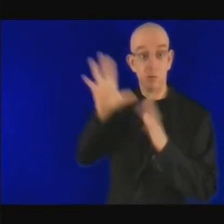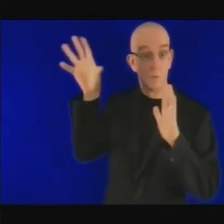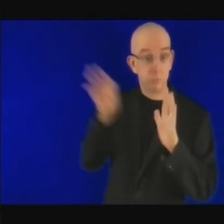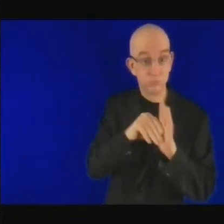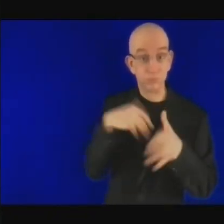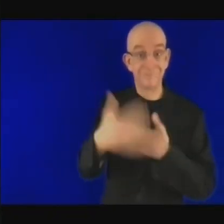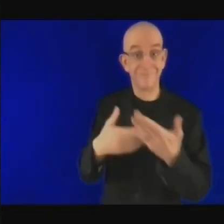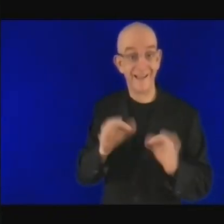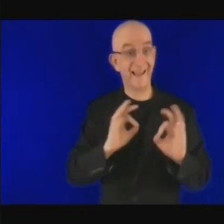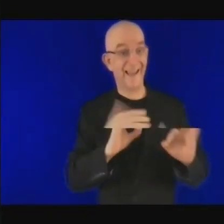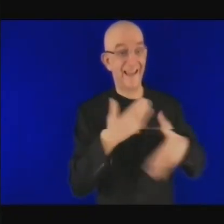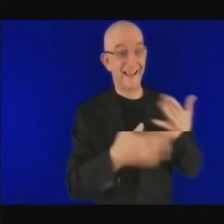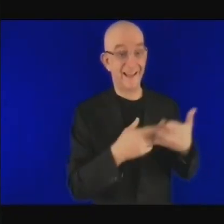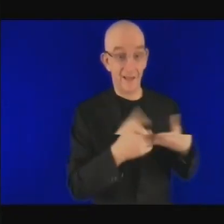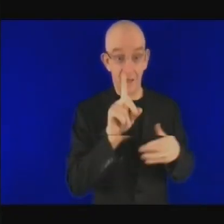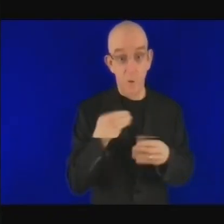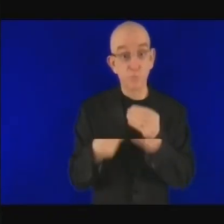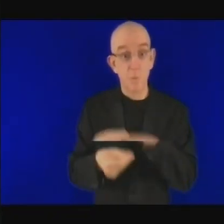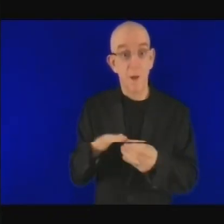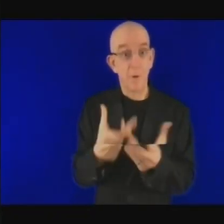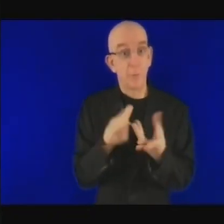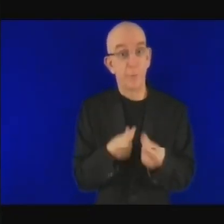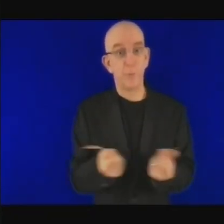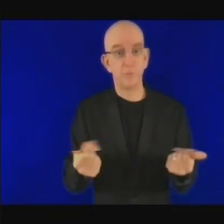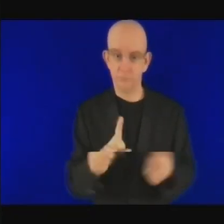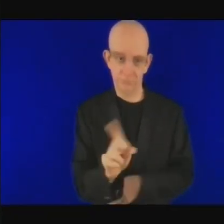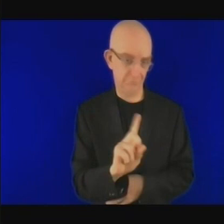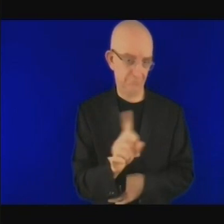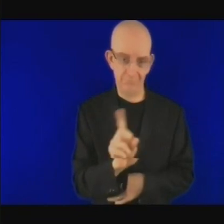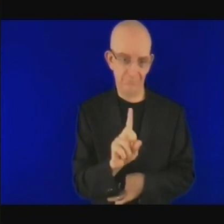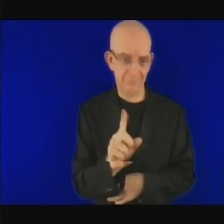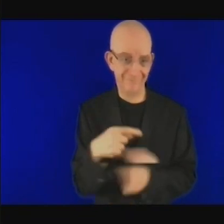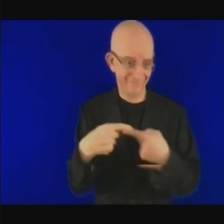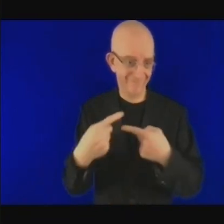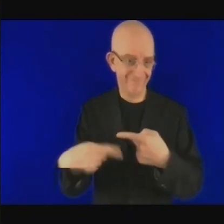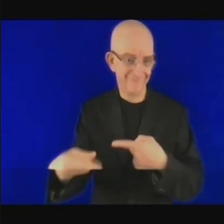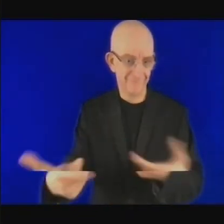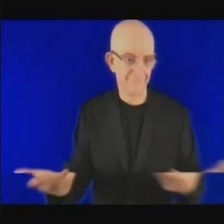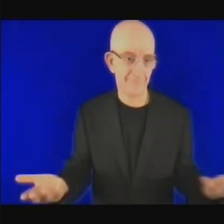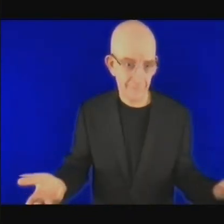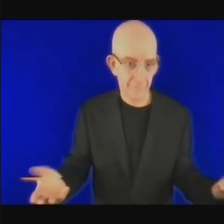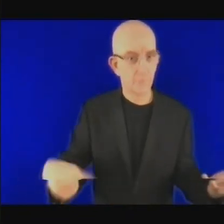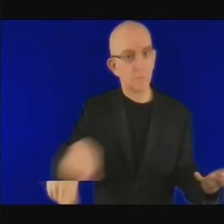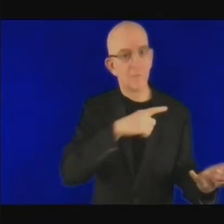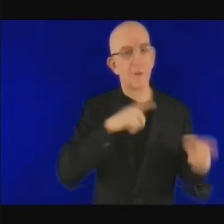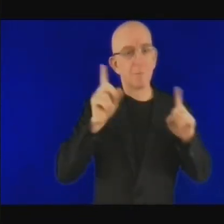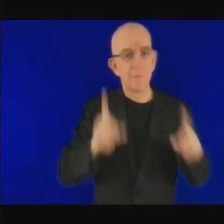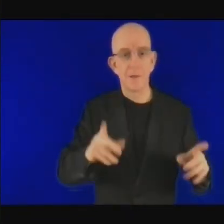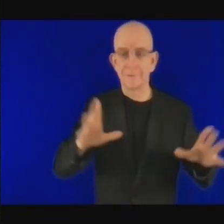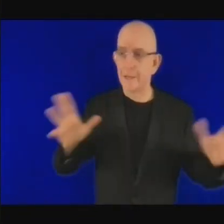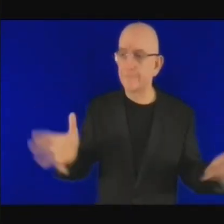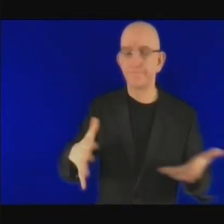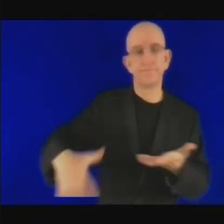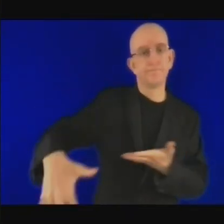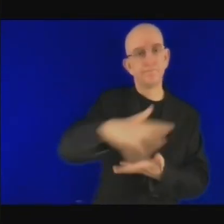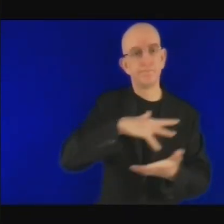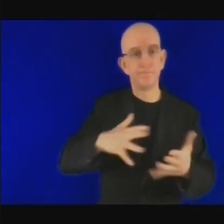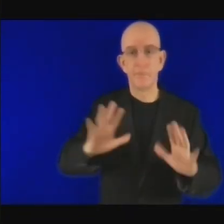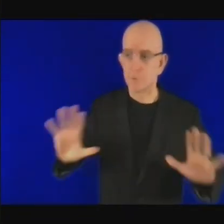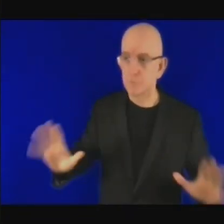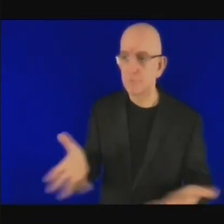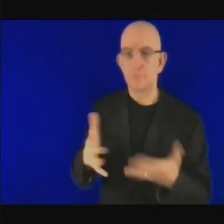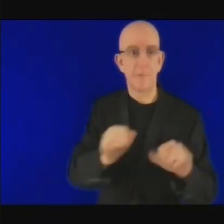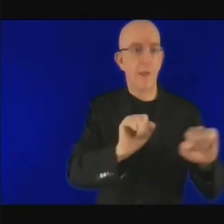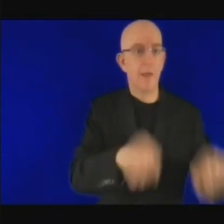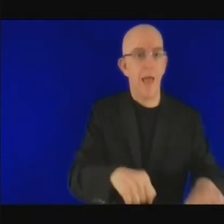nous devons tout d'abord créer un cadre propice aux investissements dans le secteur de l'énergie en général en